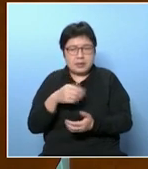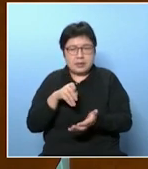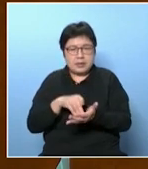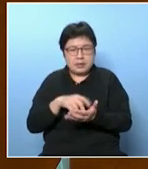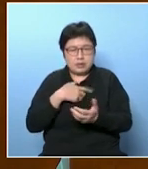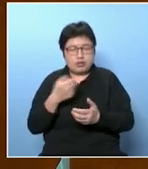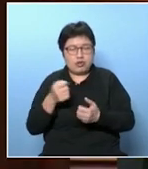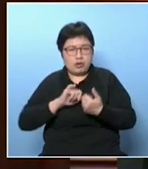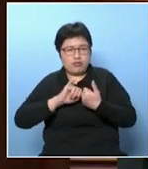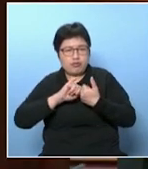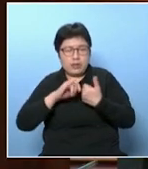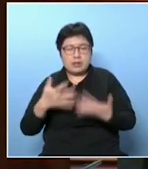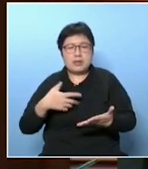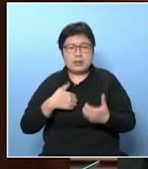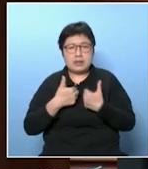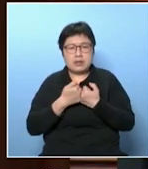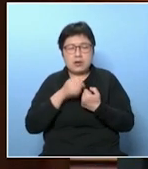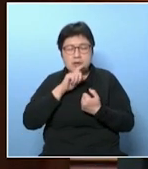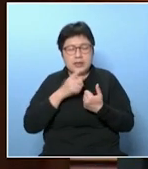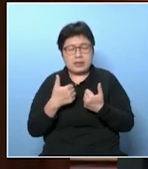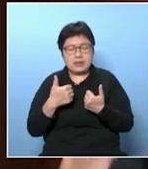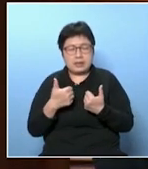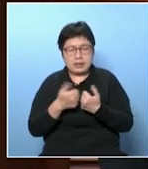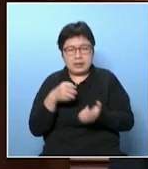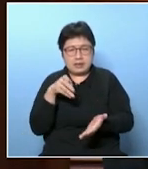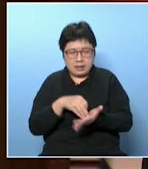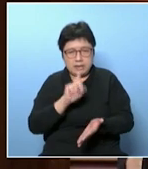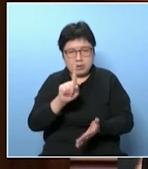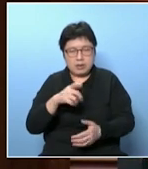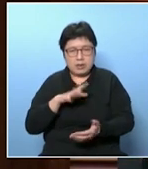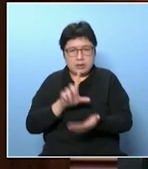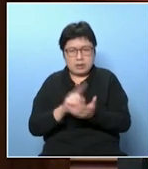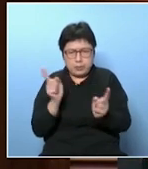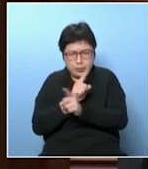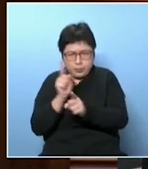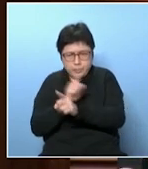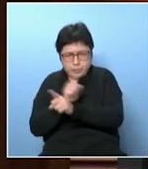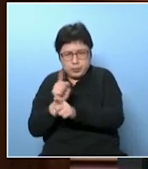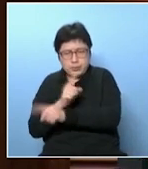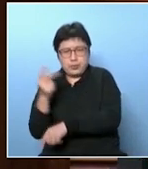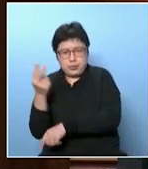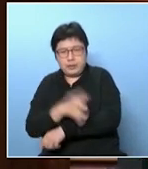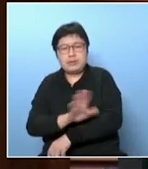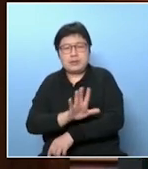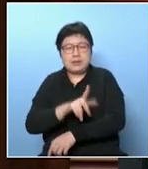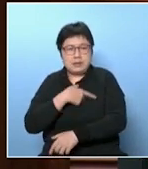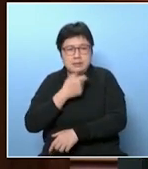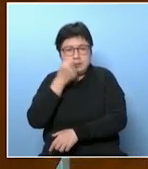一個即是婚現時婚姻制度也可以登記一個而且一年不可以換很多次這些不尋常我們都會監管